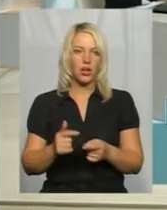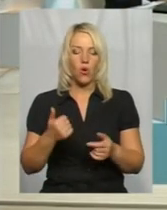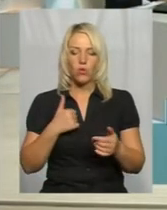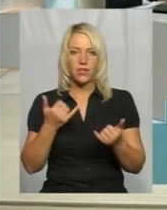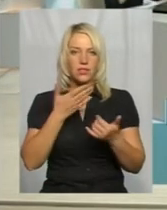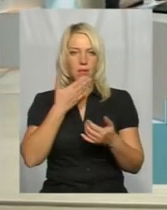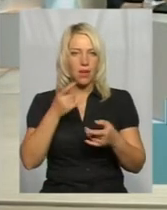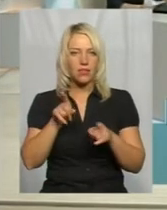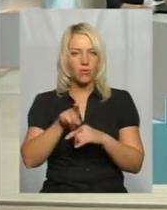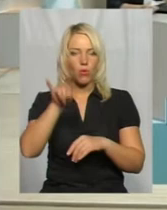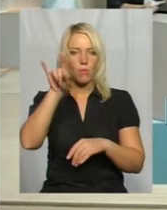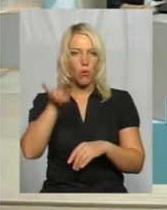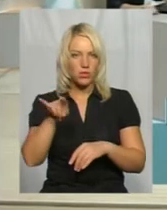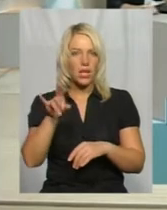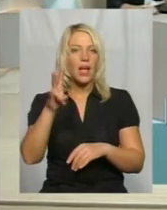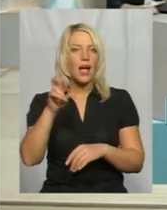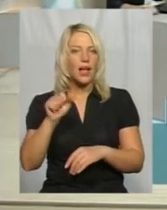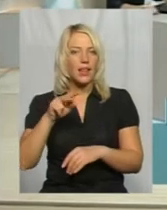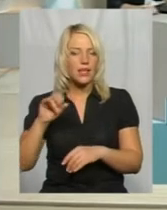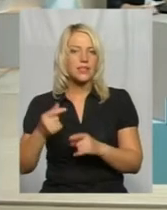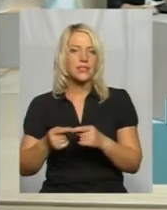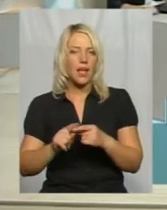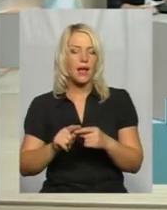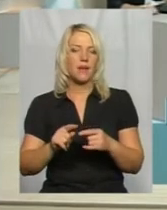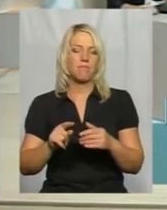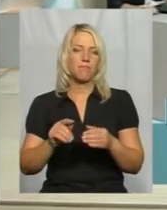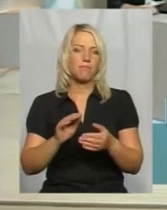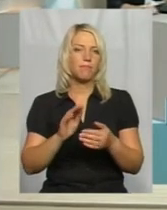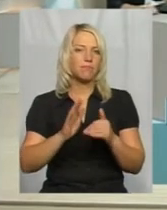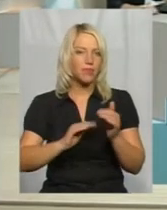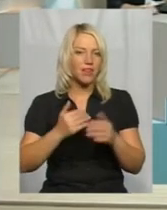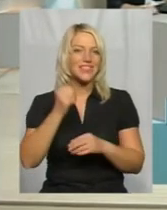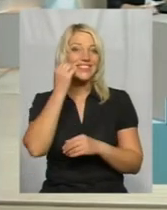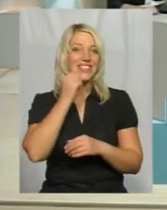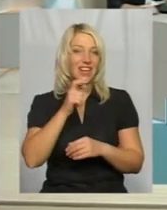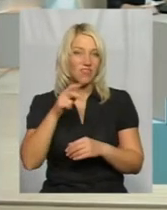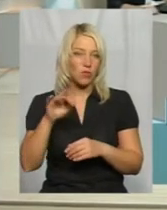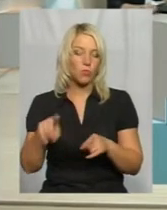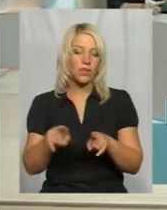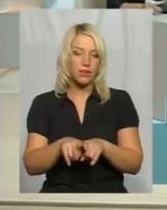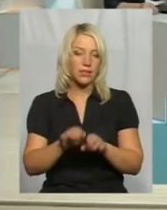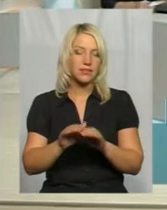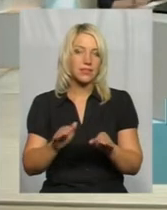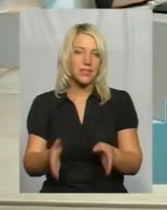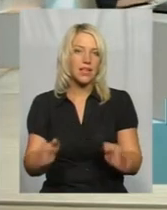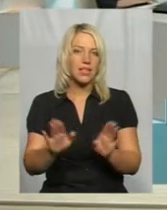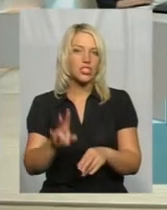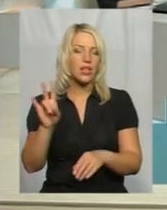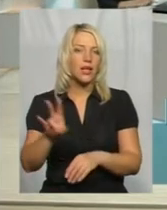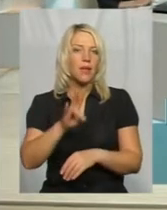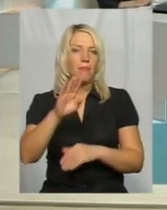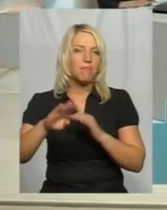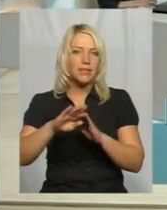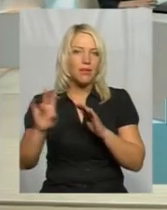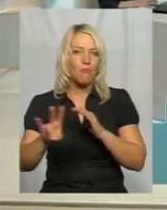немає, але ця практика досить стара в Європі, тому що залишали таких дітей, в основному, під монастирями,